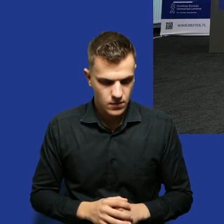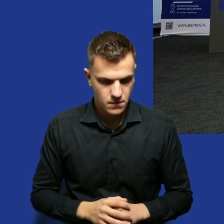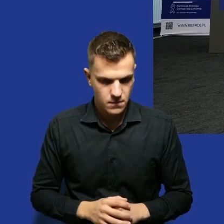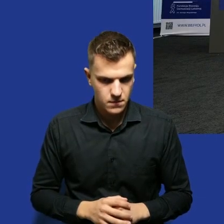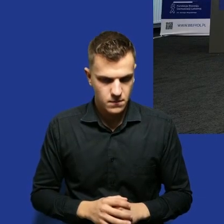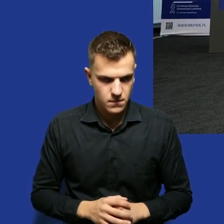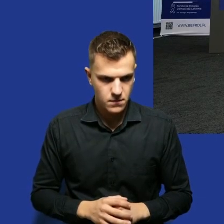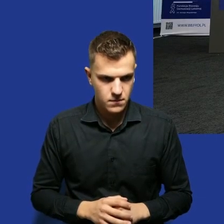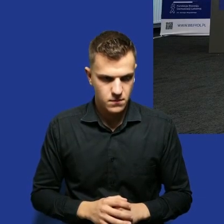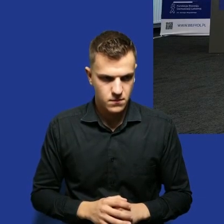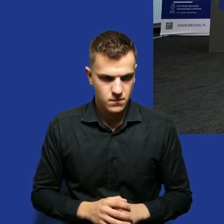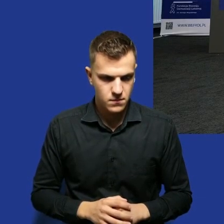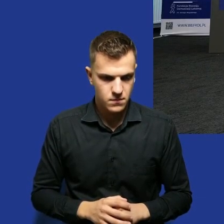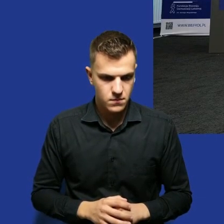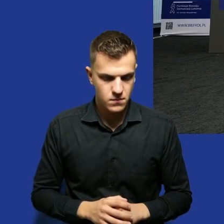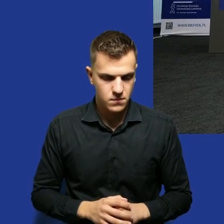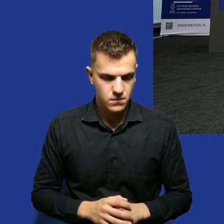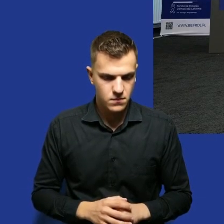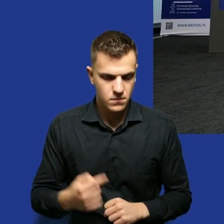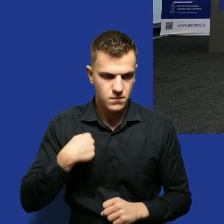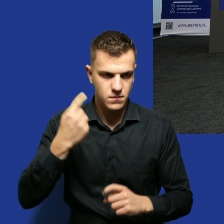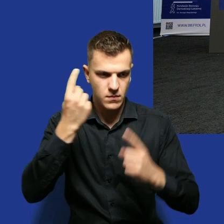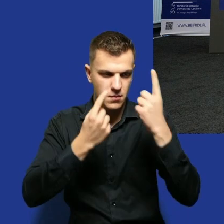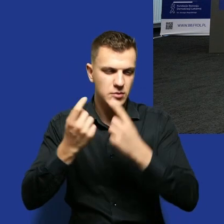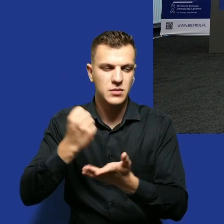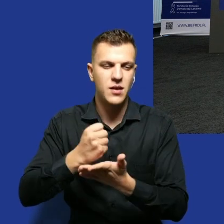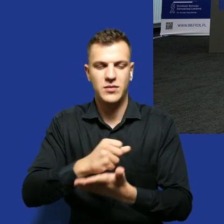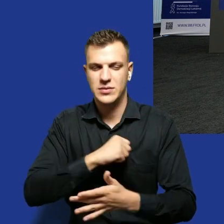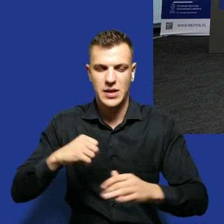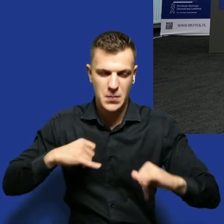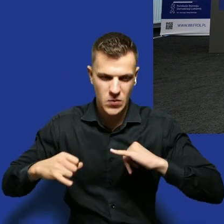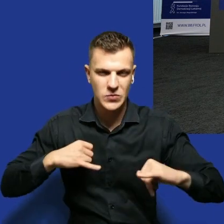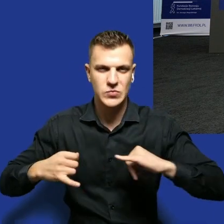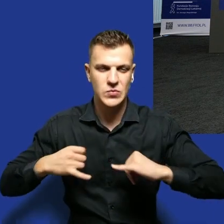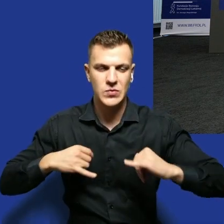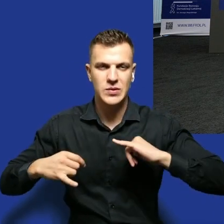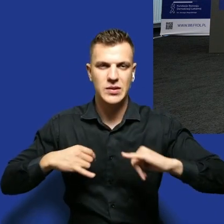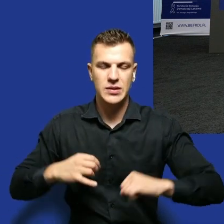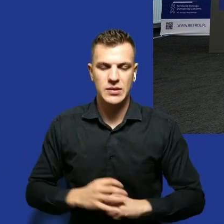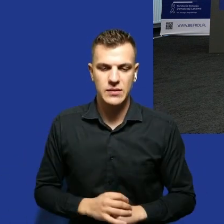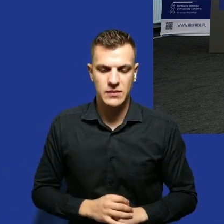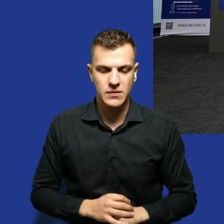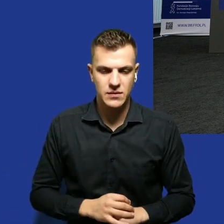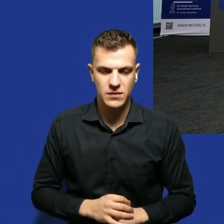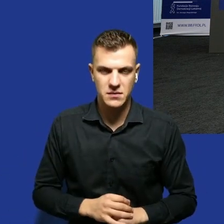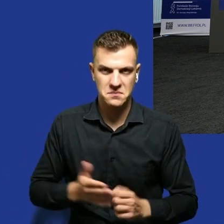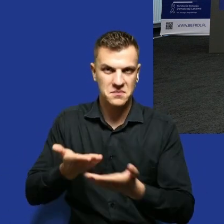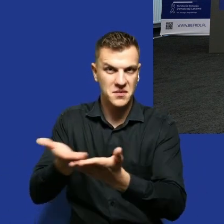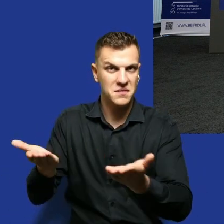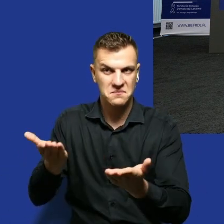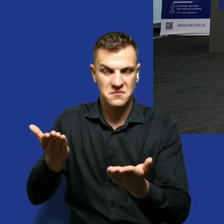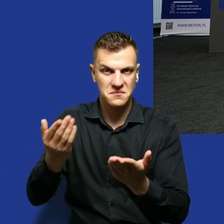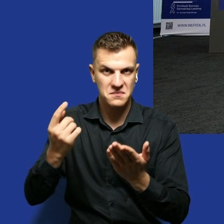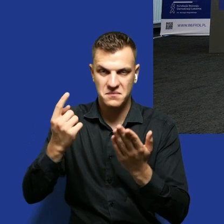Włodzimierz tak sobie myślę my tu rozmawiamy o tych samorządach czy nie obawia się państwo i